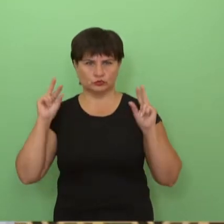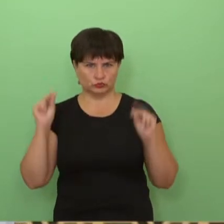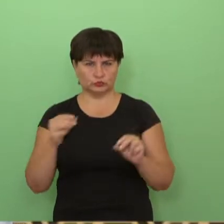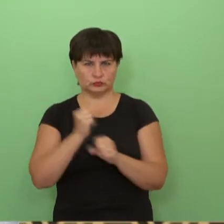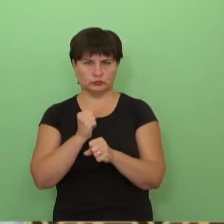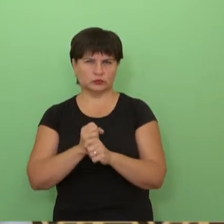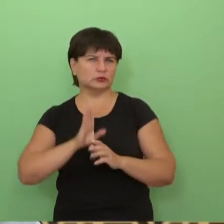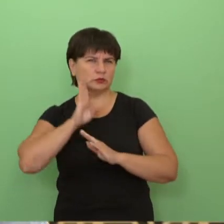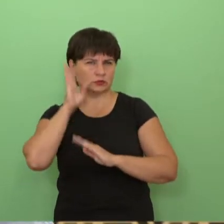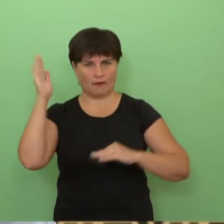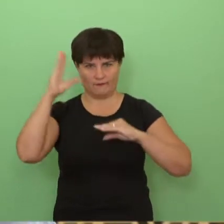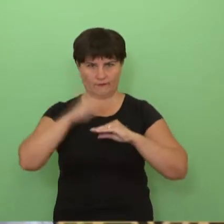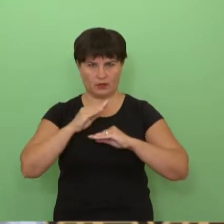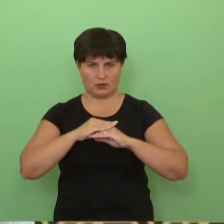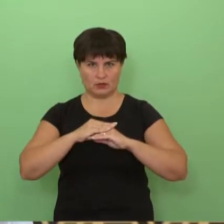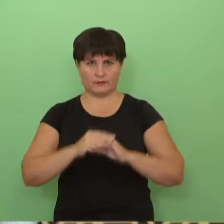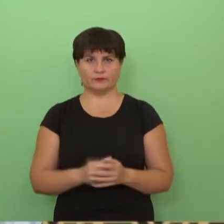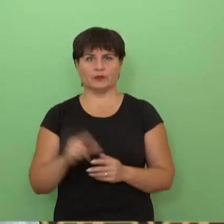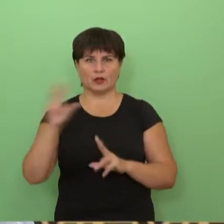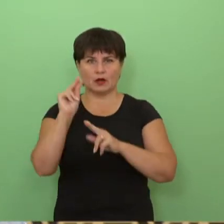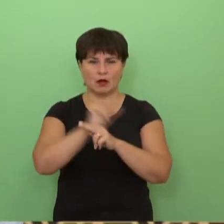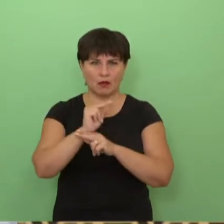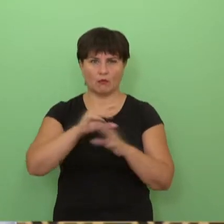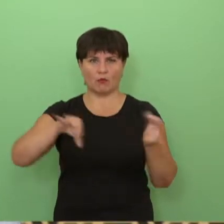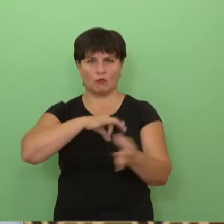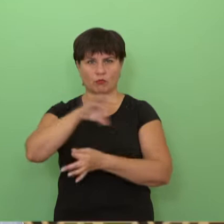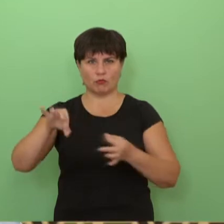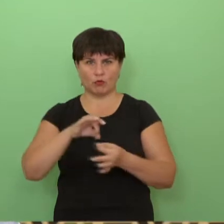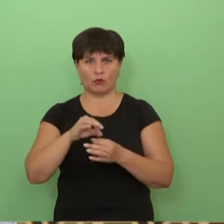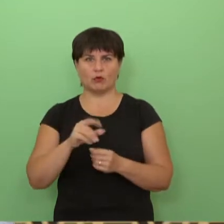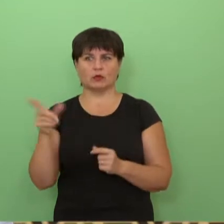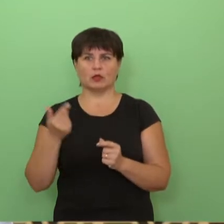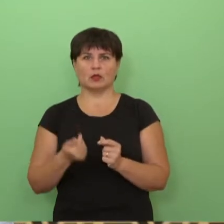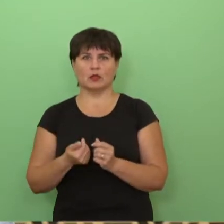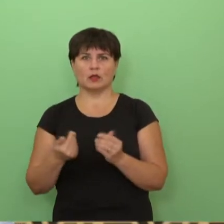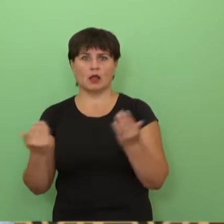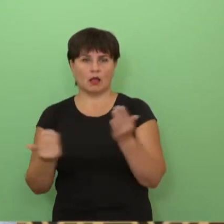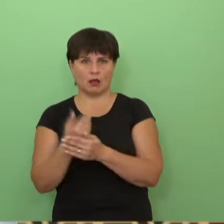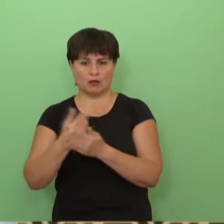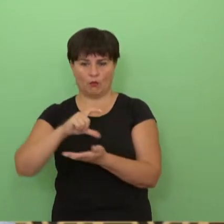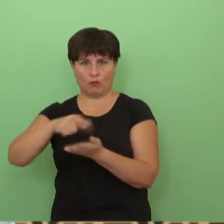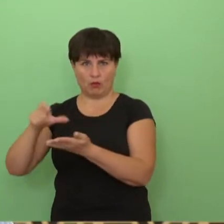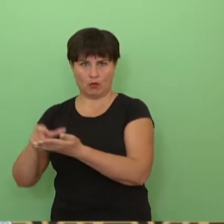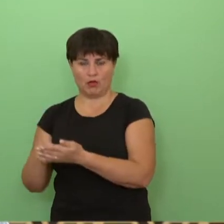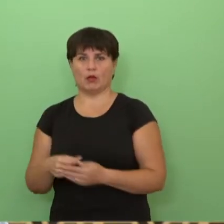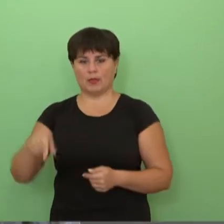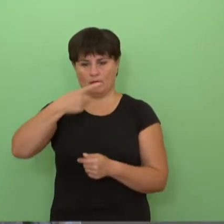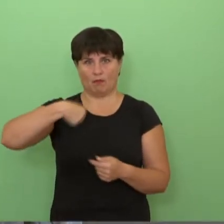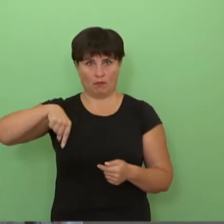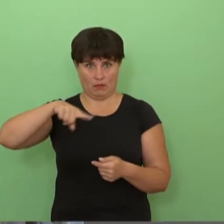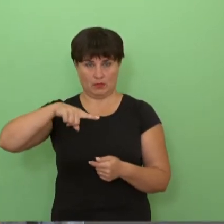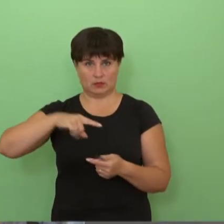ateityje jau gal iš kitų projektų arba gal ir savo lėšomis įsigysime, kiek manom, naujausią